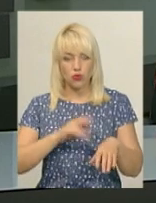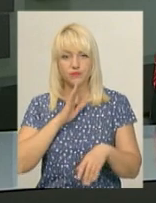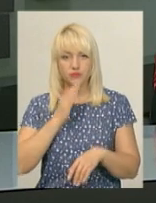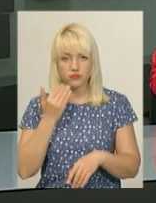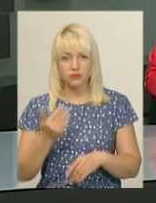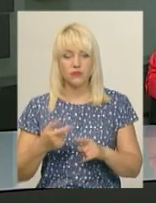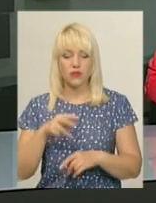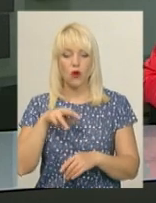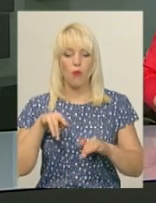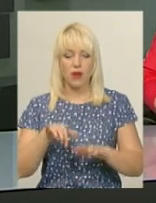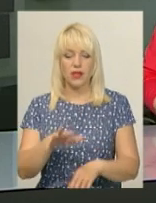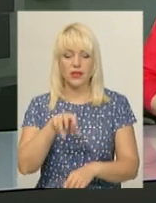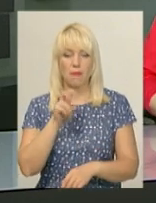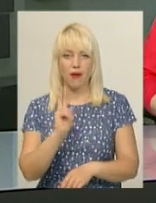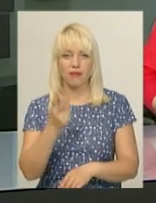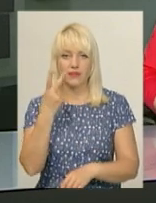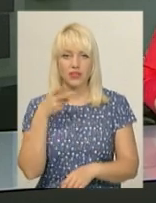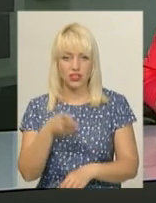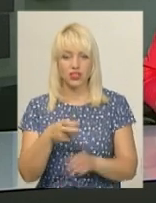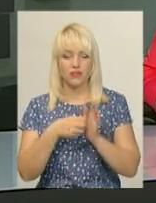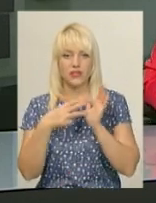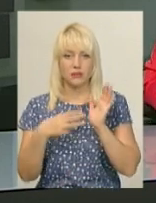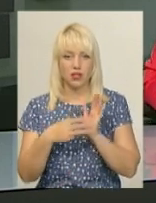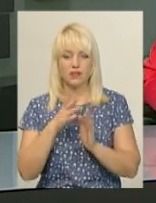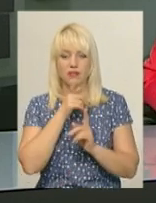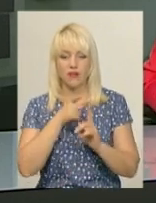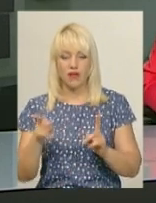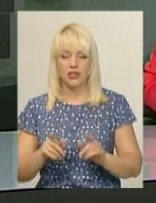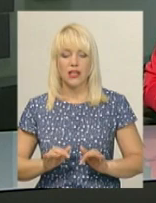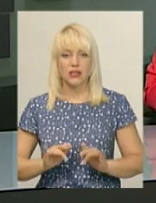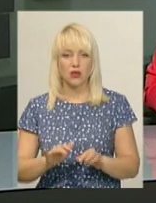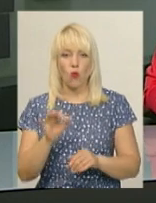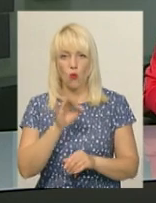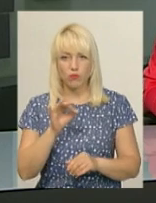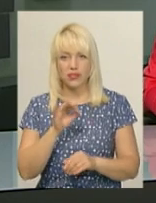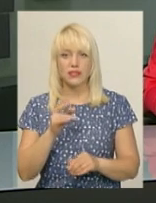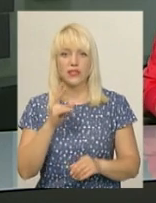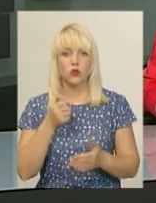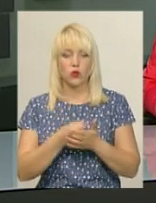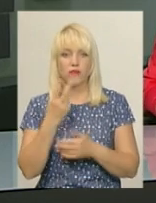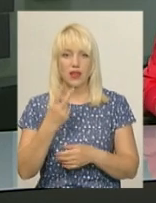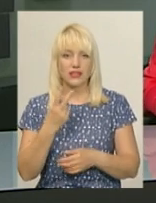операція МАК-2018 триватиме на території області до 27 вересня.